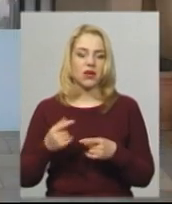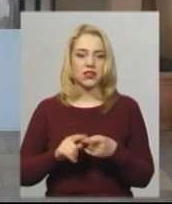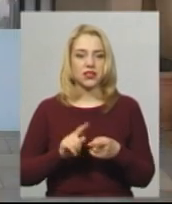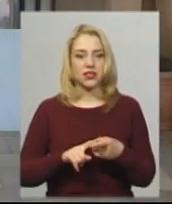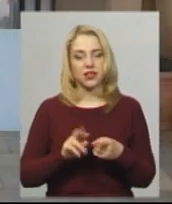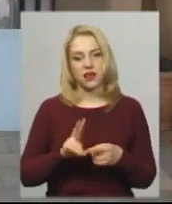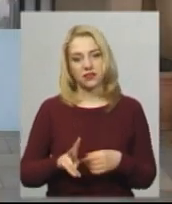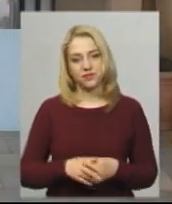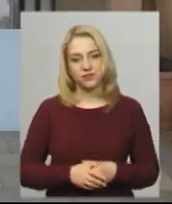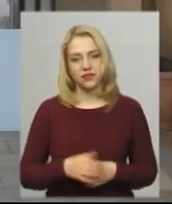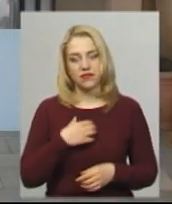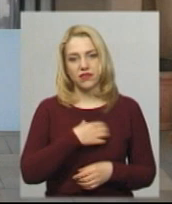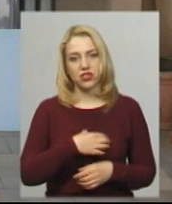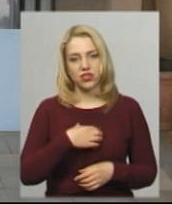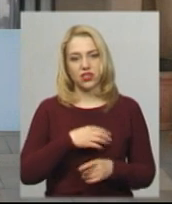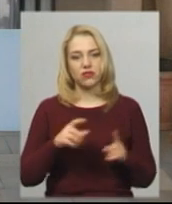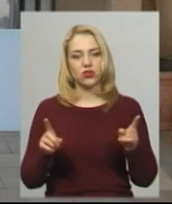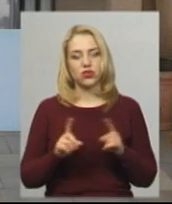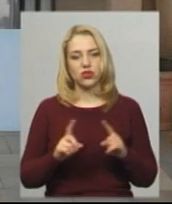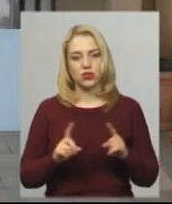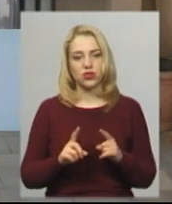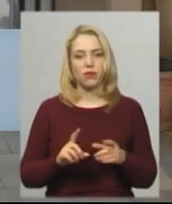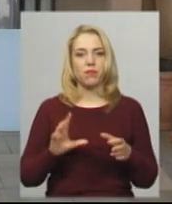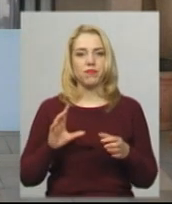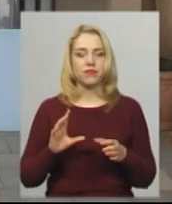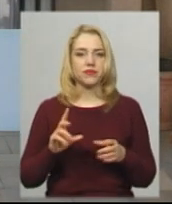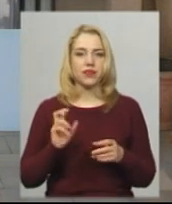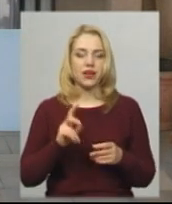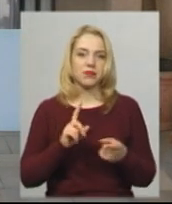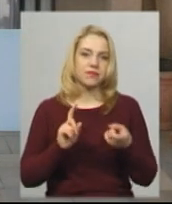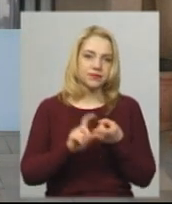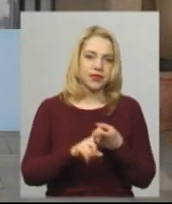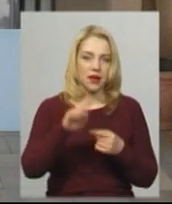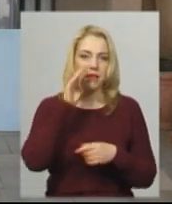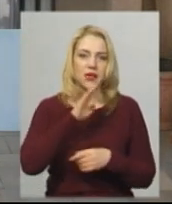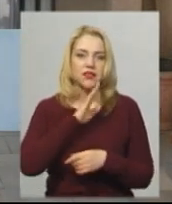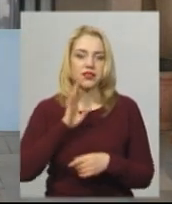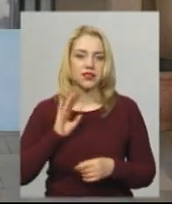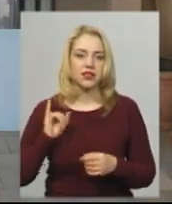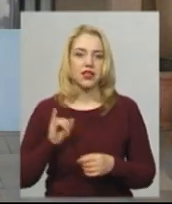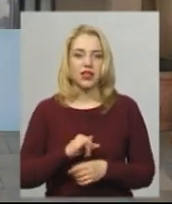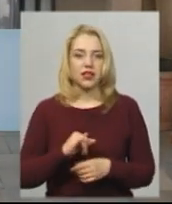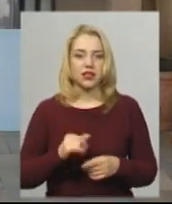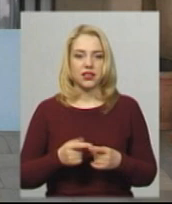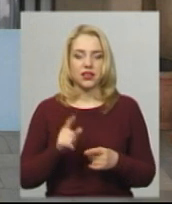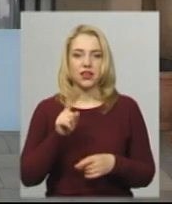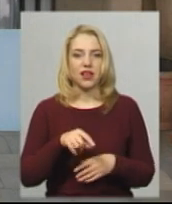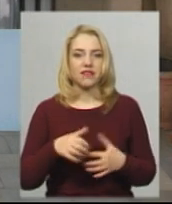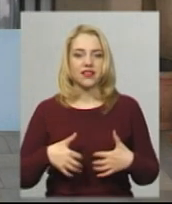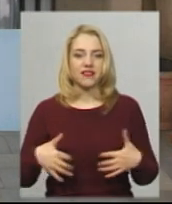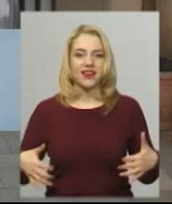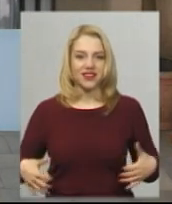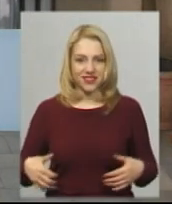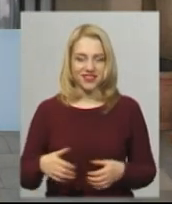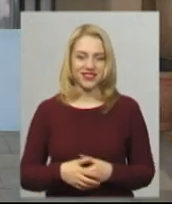важливо, що підключаються і батьки деколи, і підключаються навіть тваринки,